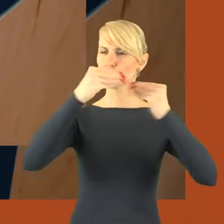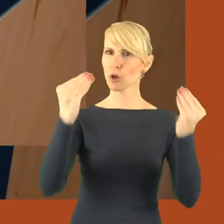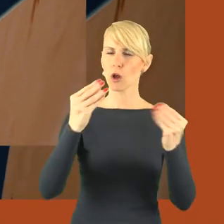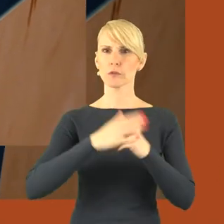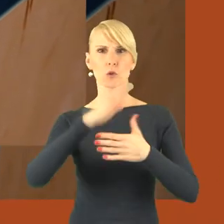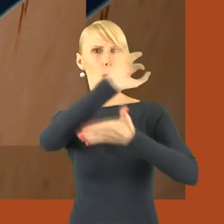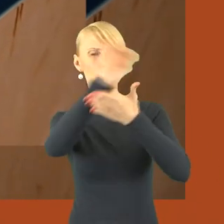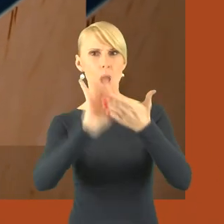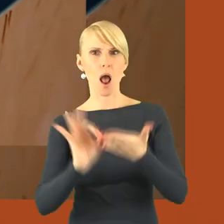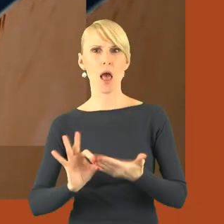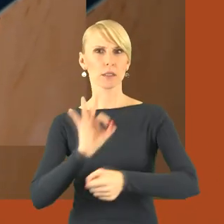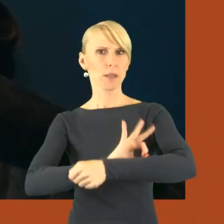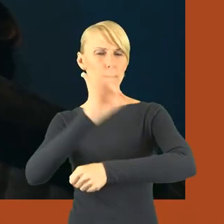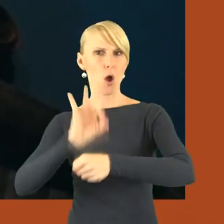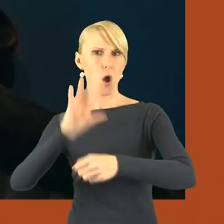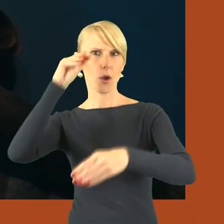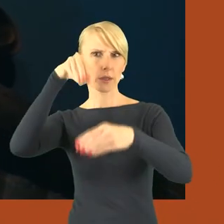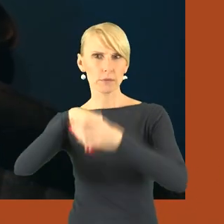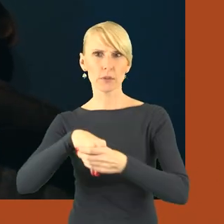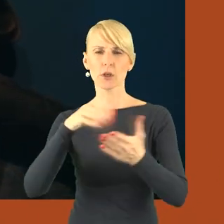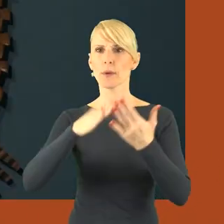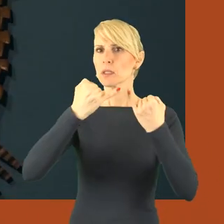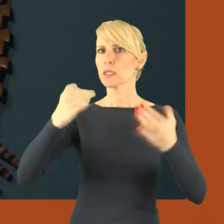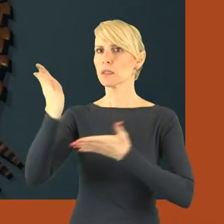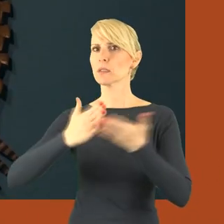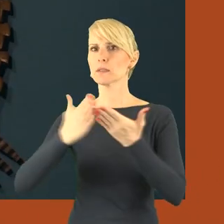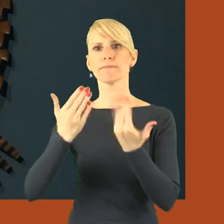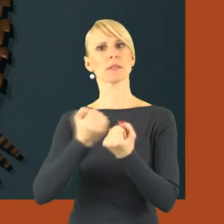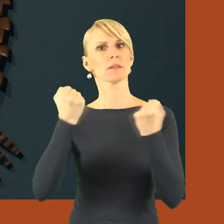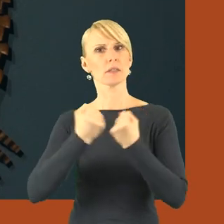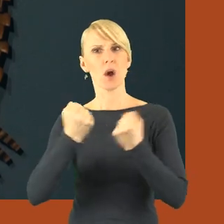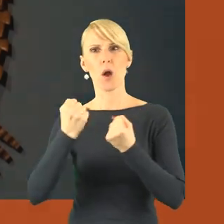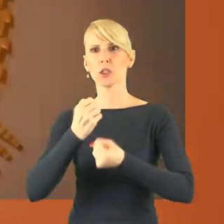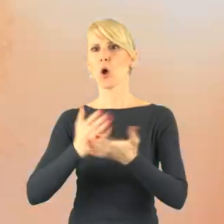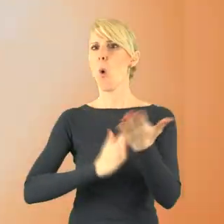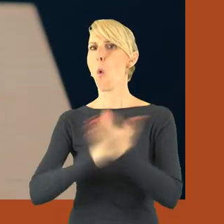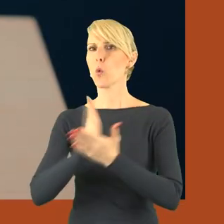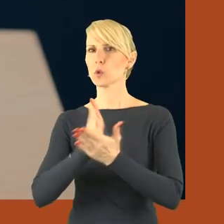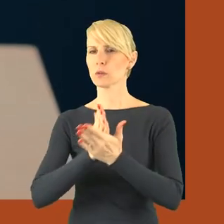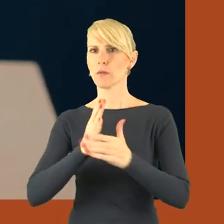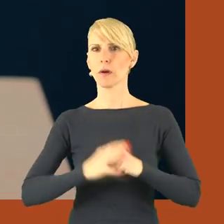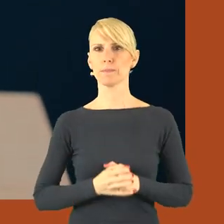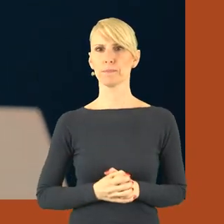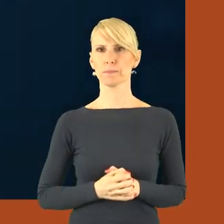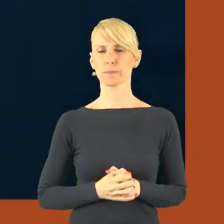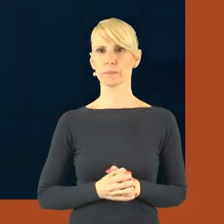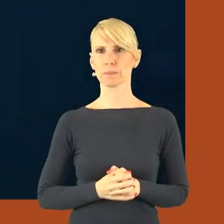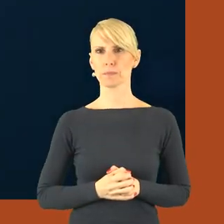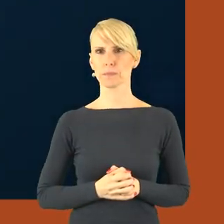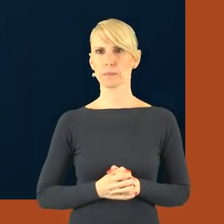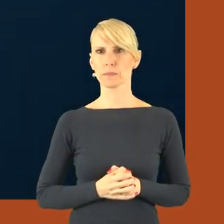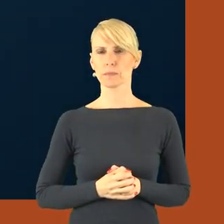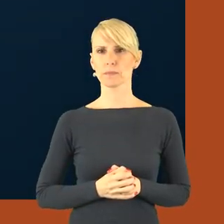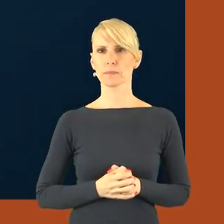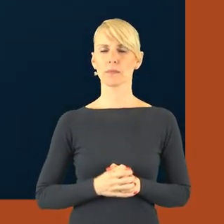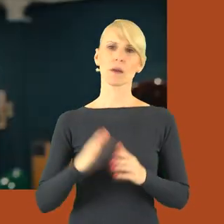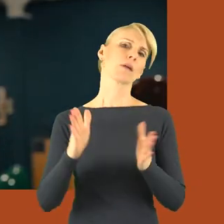ją przykłady projektów i malarstwa, a także pierwszych realizacji z zakresu sztuki użytkowej. Muzyka